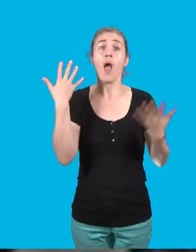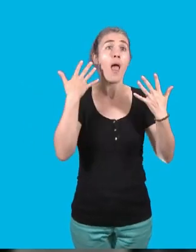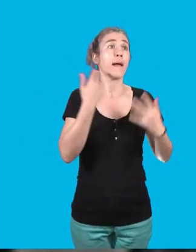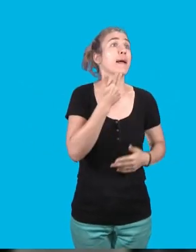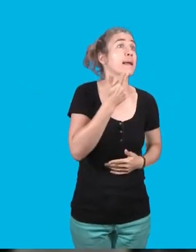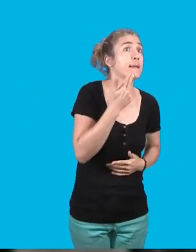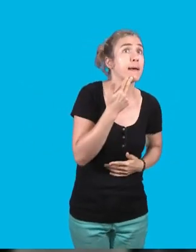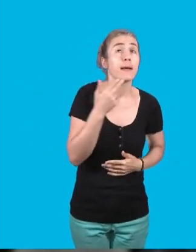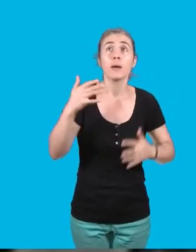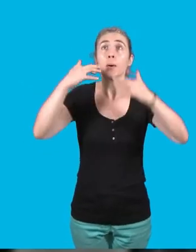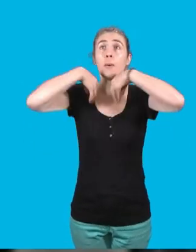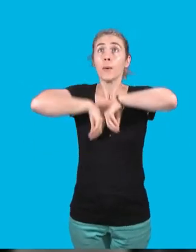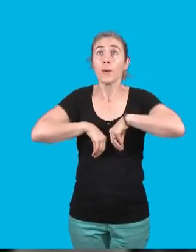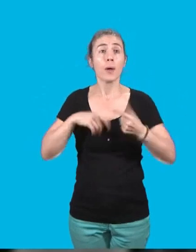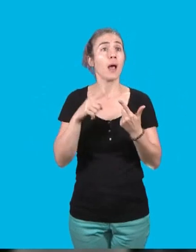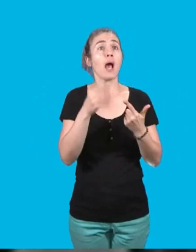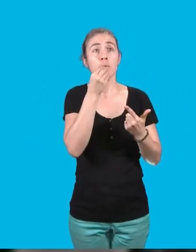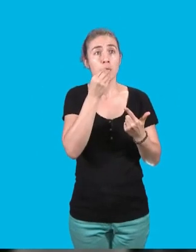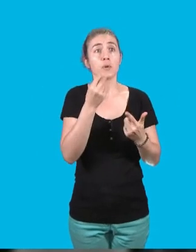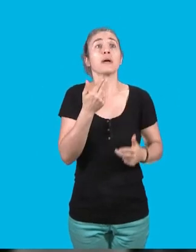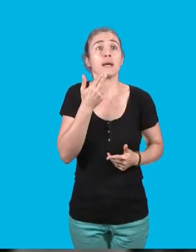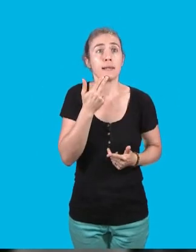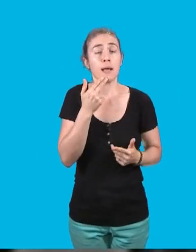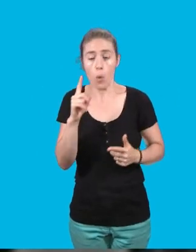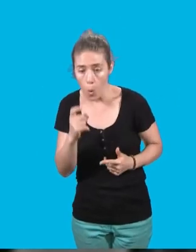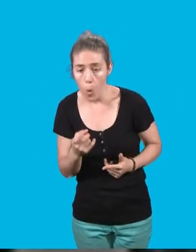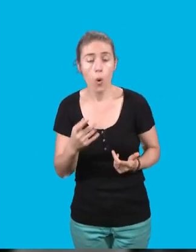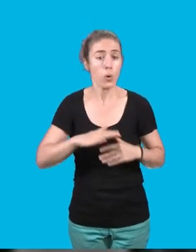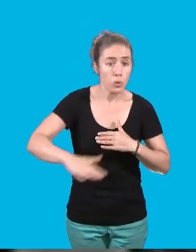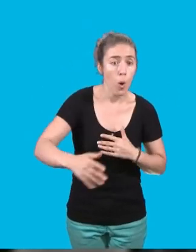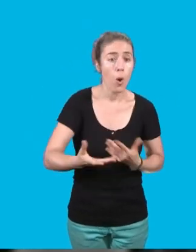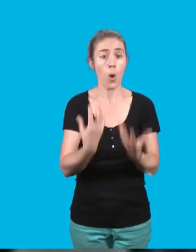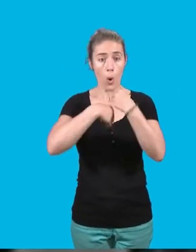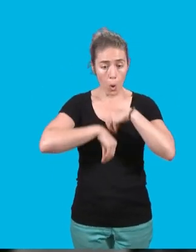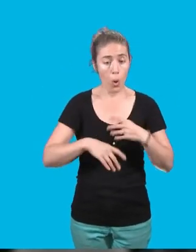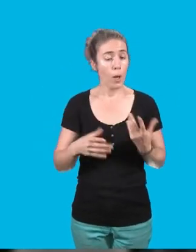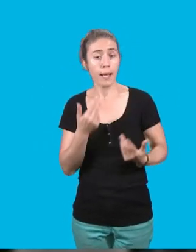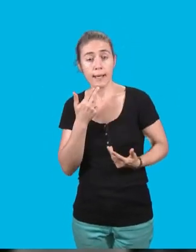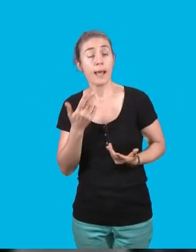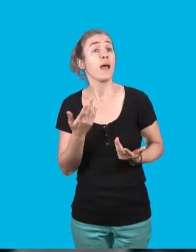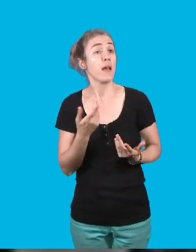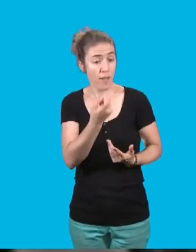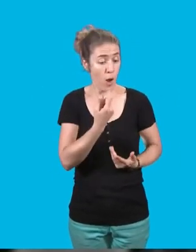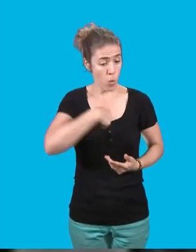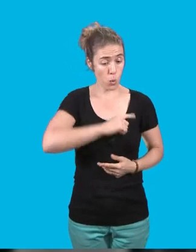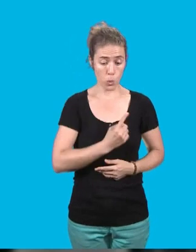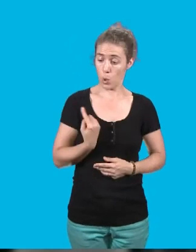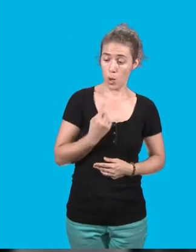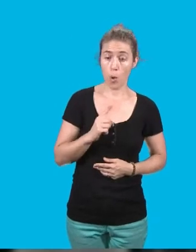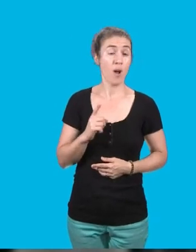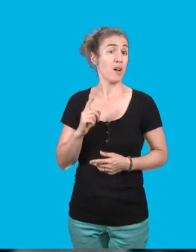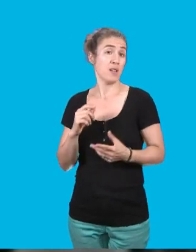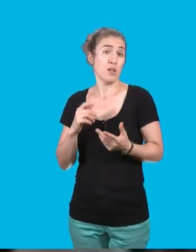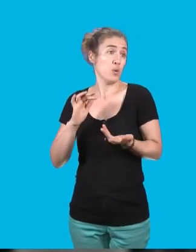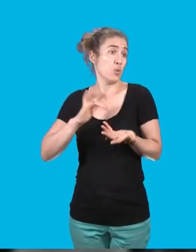la qualité de notre alimentation, de notre eau et de nos sols, ne dépend pas que de nous, mais bien des actions menées à une échelle géographique qui va